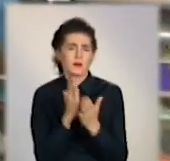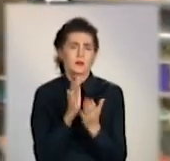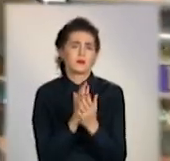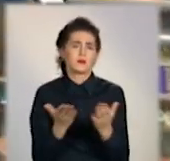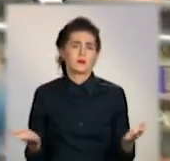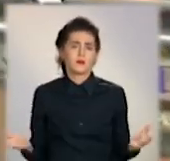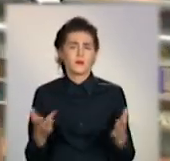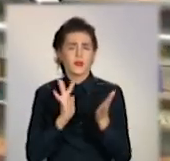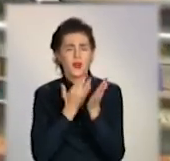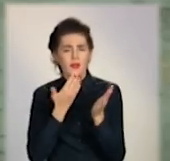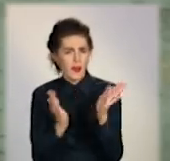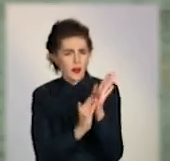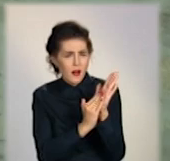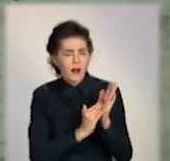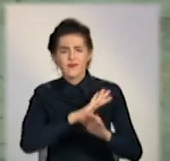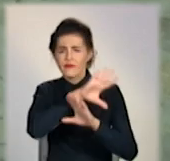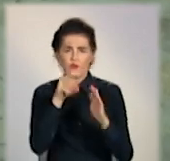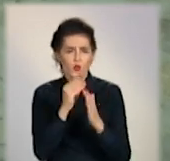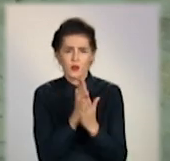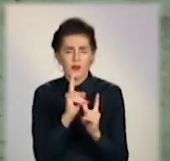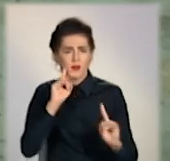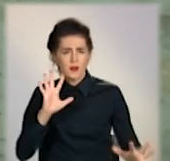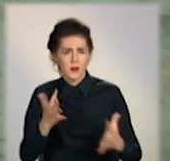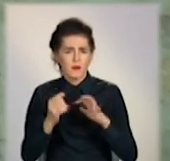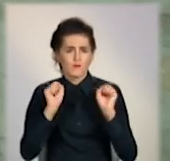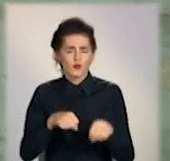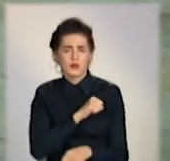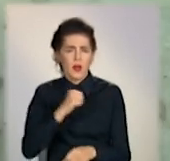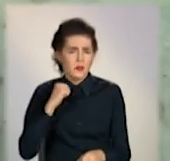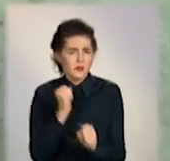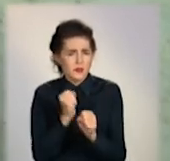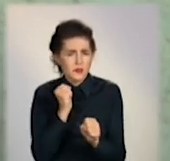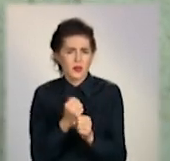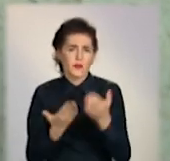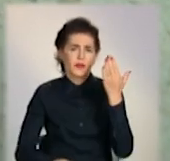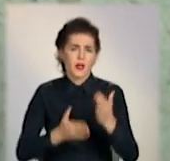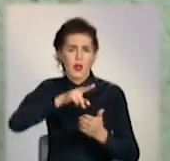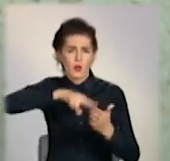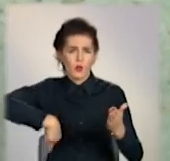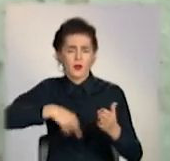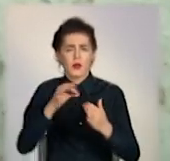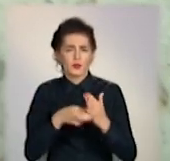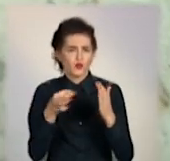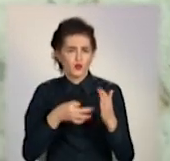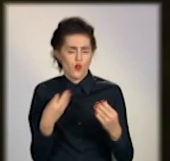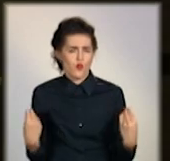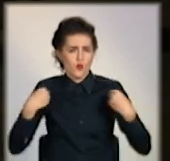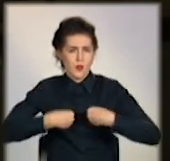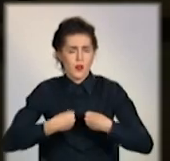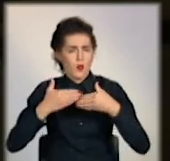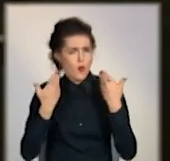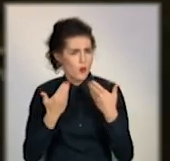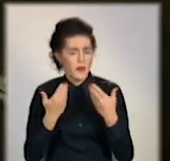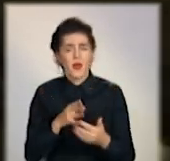наклеїки такі. Засяяти можна і за допомогою спеціальних стрічок, які легко пришити на одяг. А ось